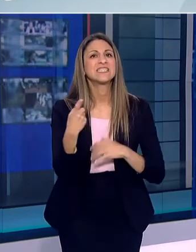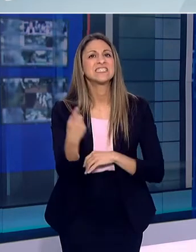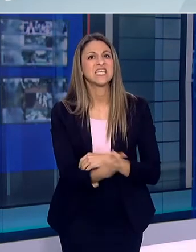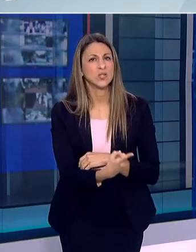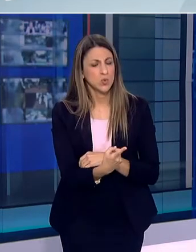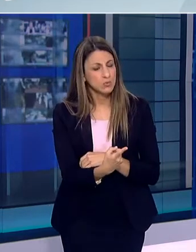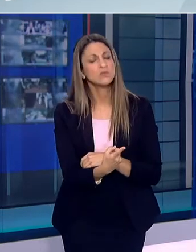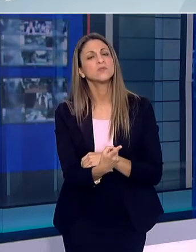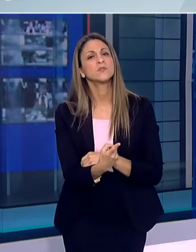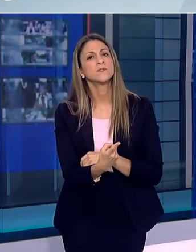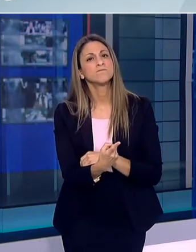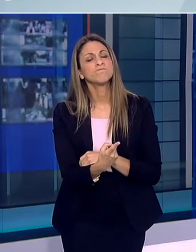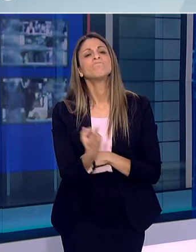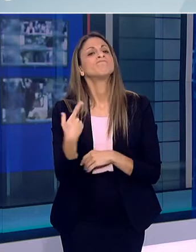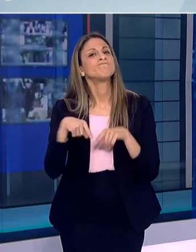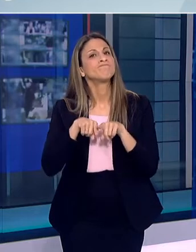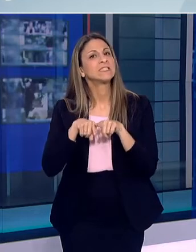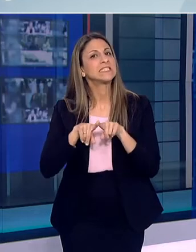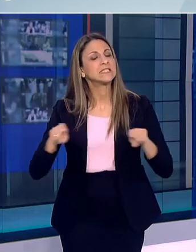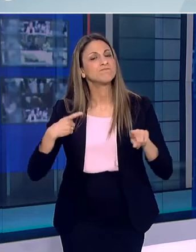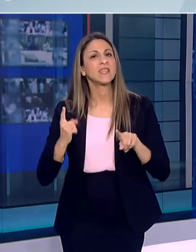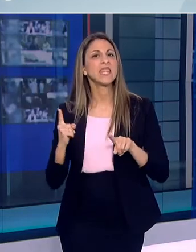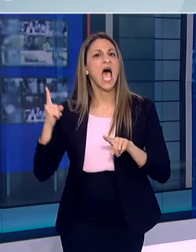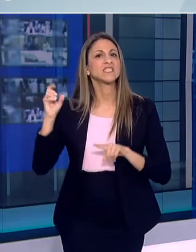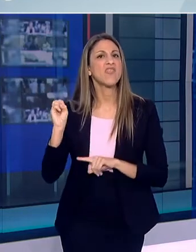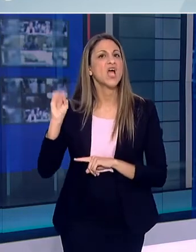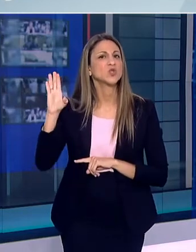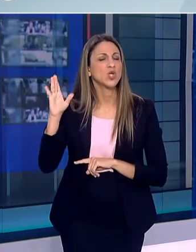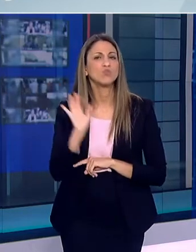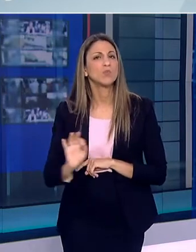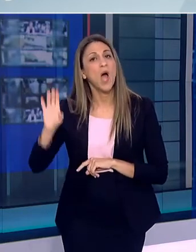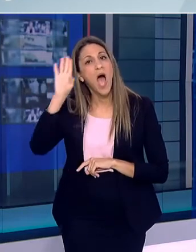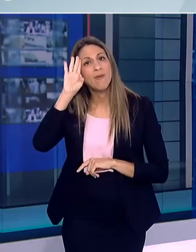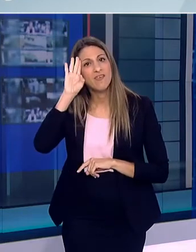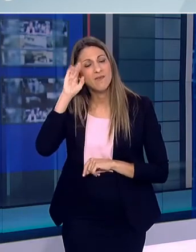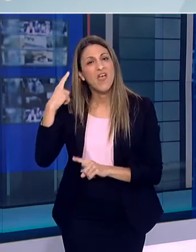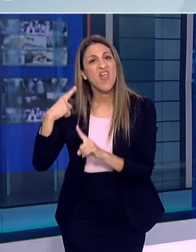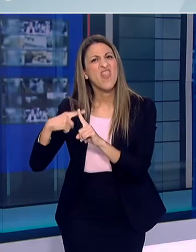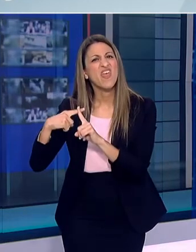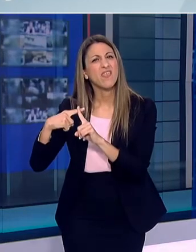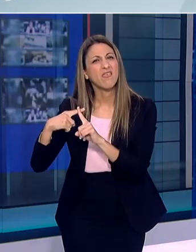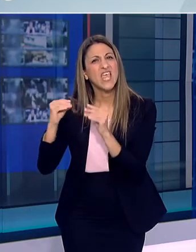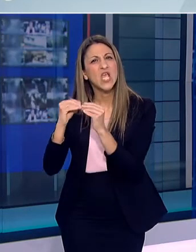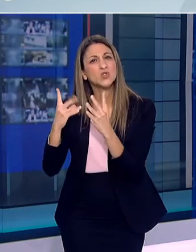περιπτώσεων στη χώρα αποδόθηκε σε ταξιδιώτες από τις ΗΠΑ που ήταν θετική σε ποσοστό 27%